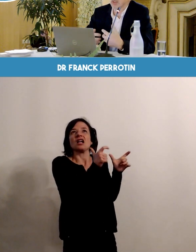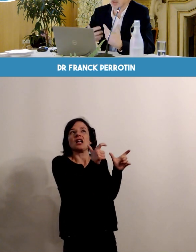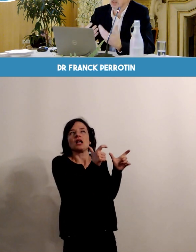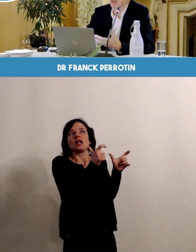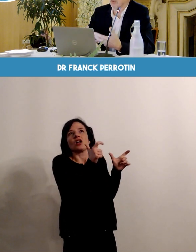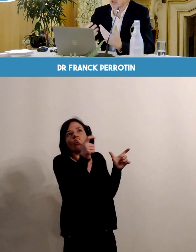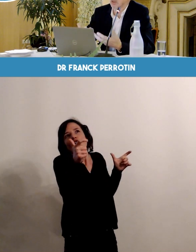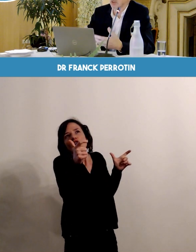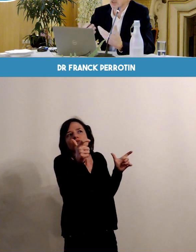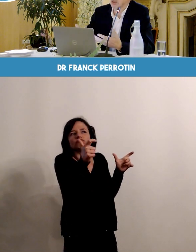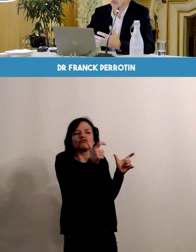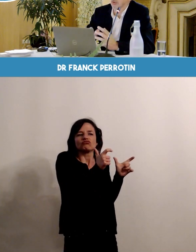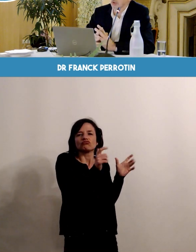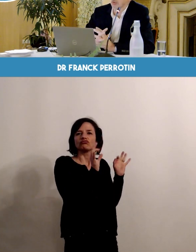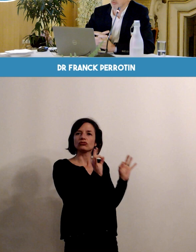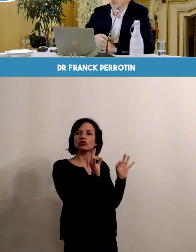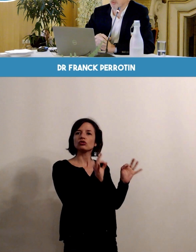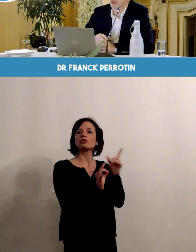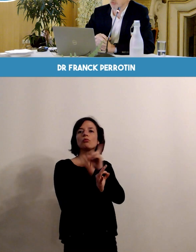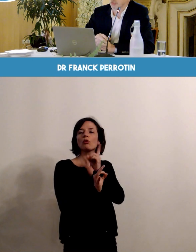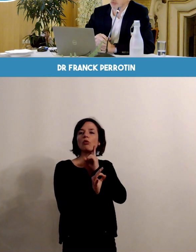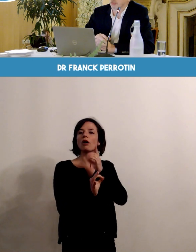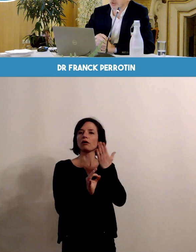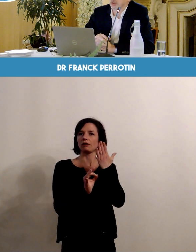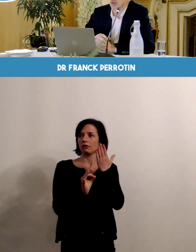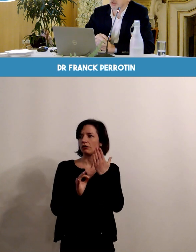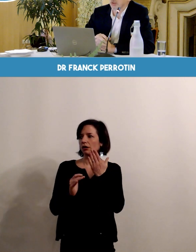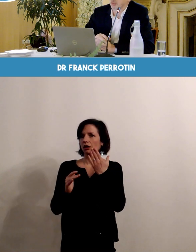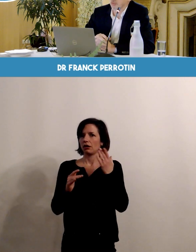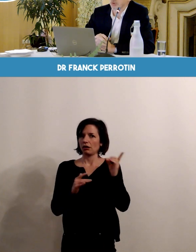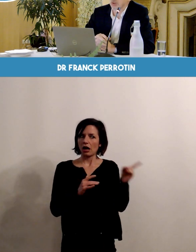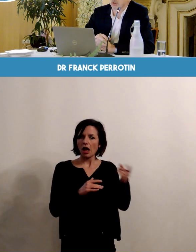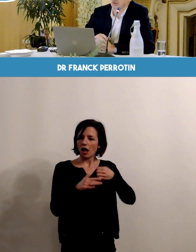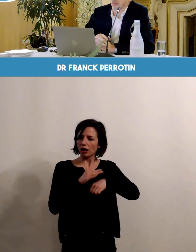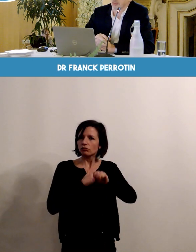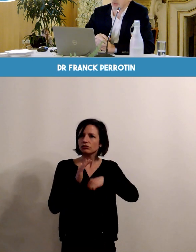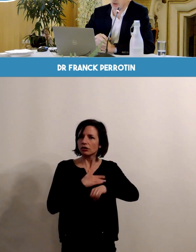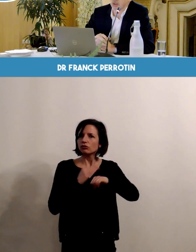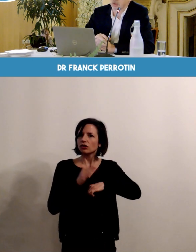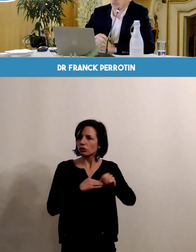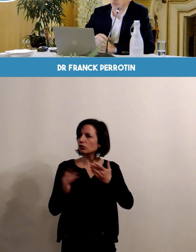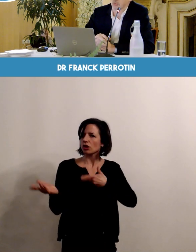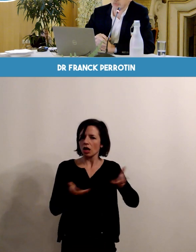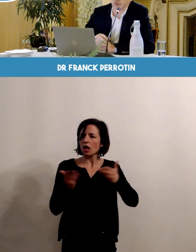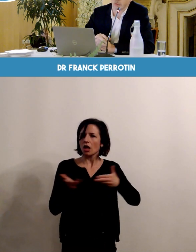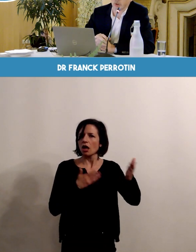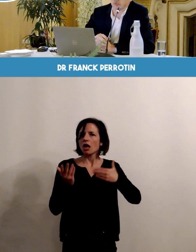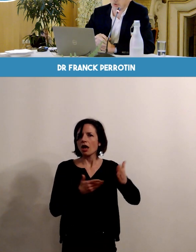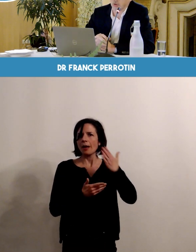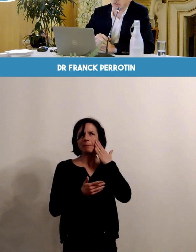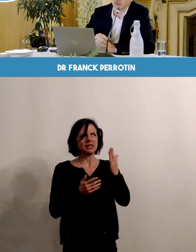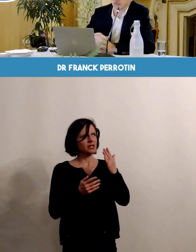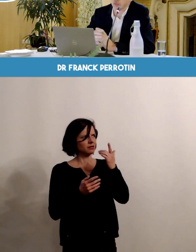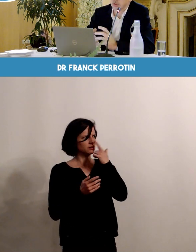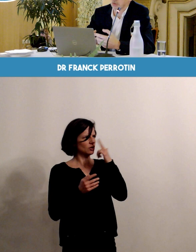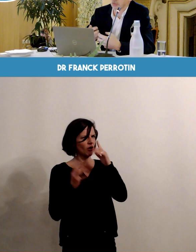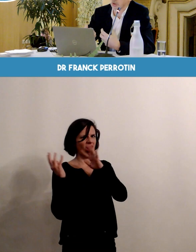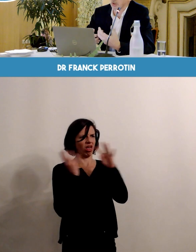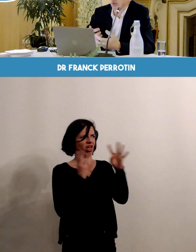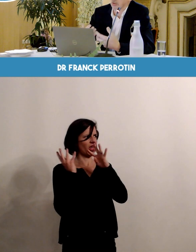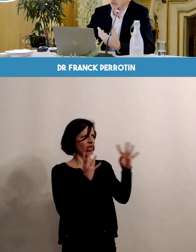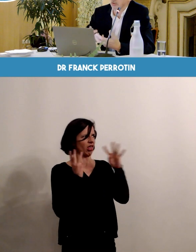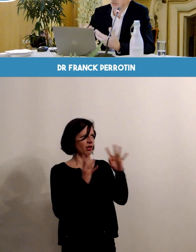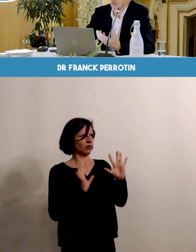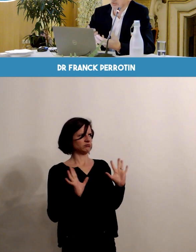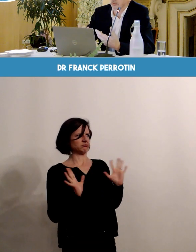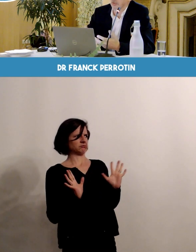importante, l'excès d'activité, l'excès de nombre d'accouchements d'une maternité peut aussi apparaître un peu rebutant. Parfois,